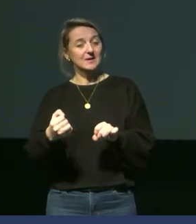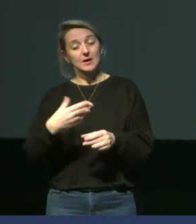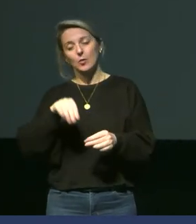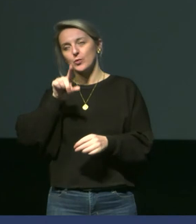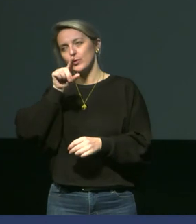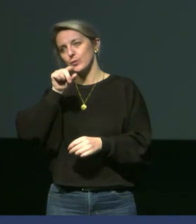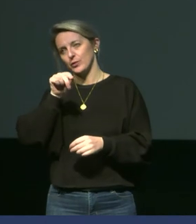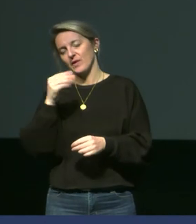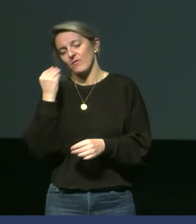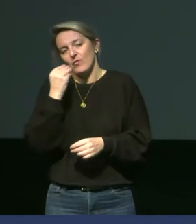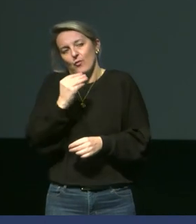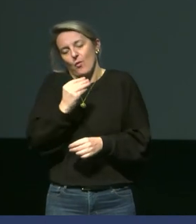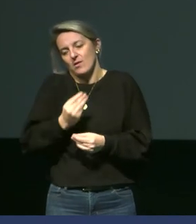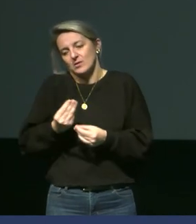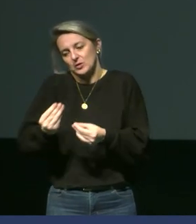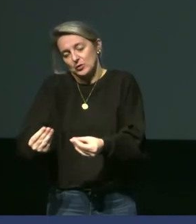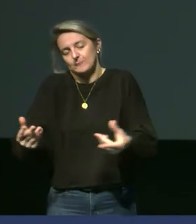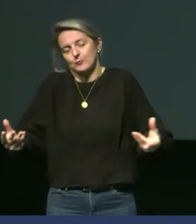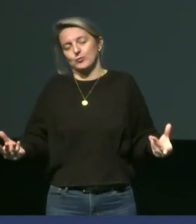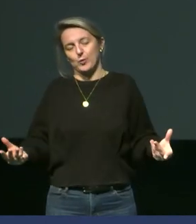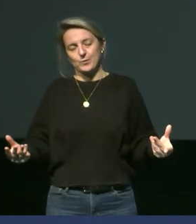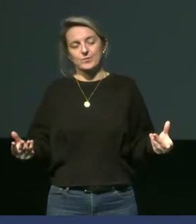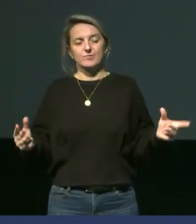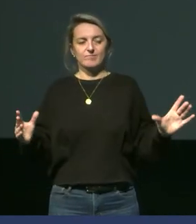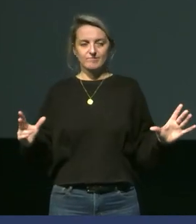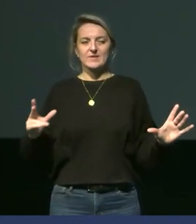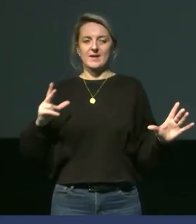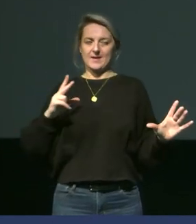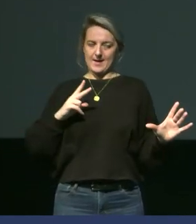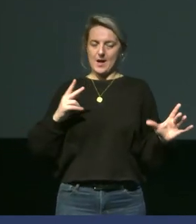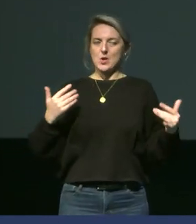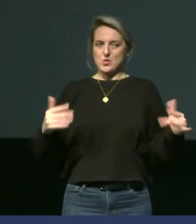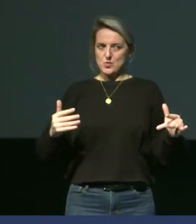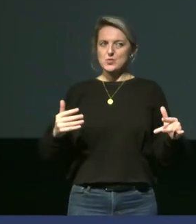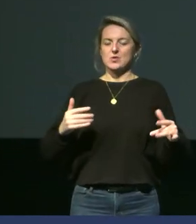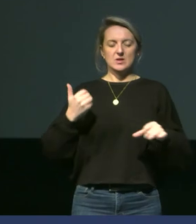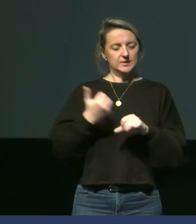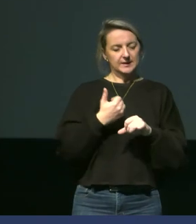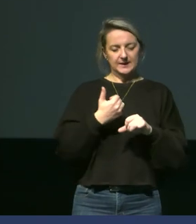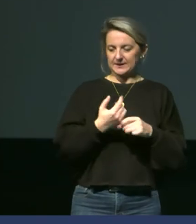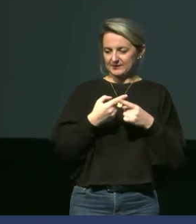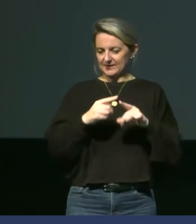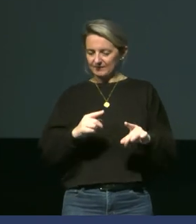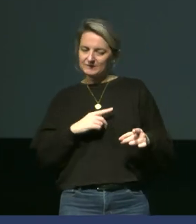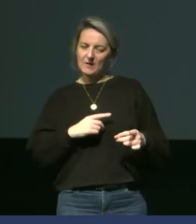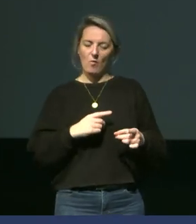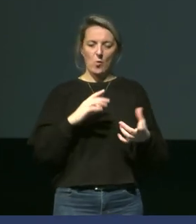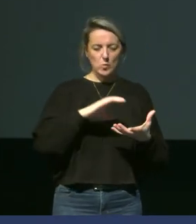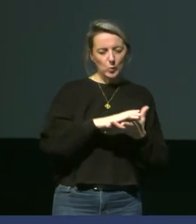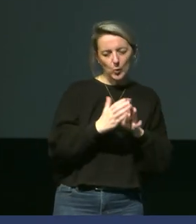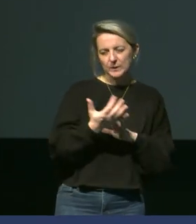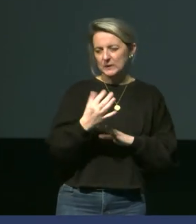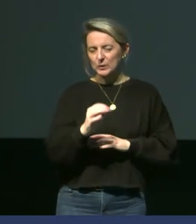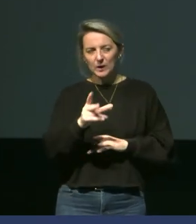poussins en termes de froid. Et donc, on a une histoire qui n pas si simple que ça et qui est complexe à